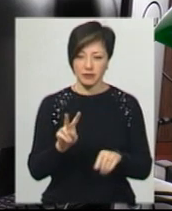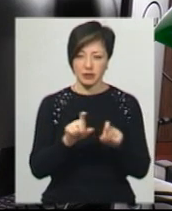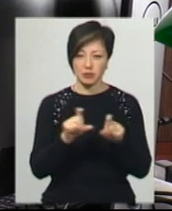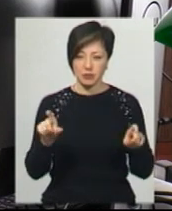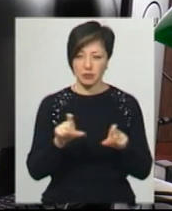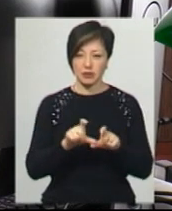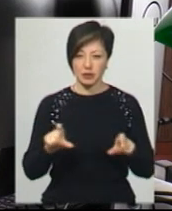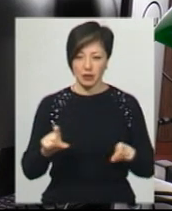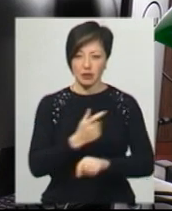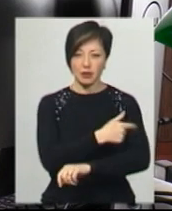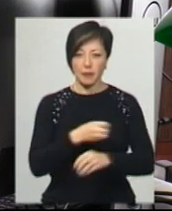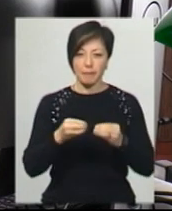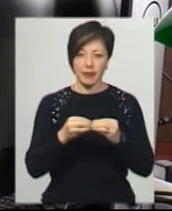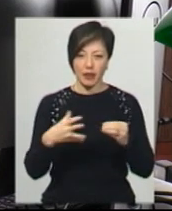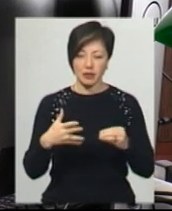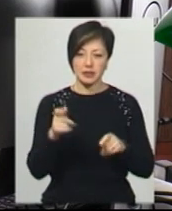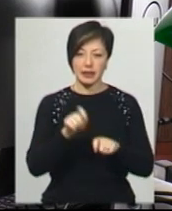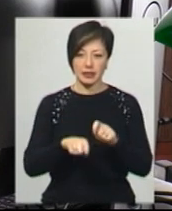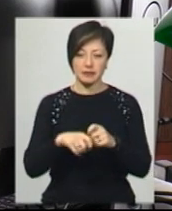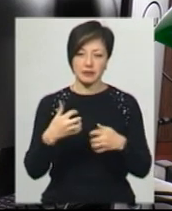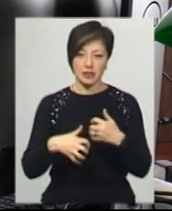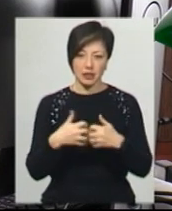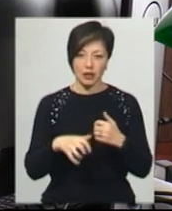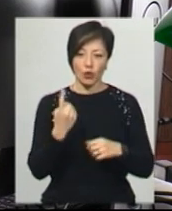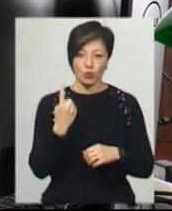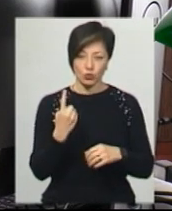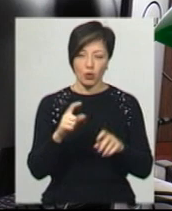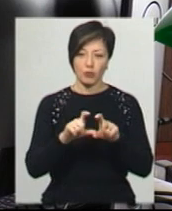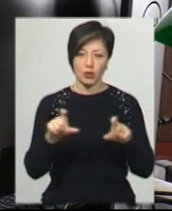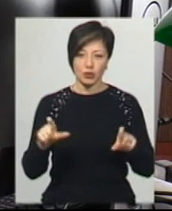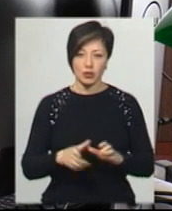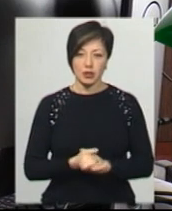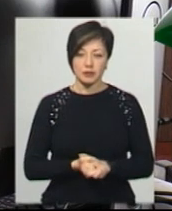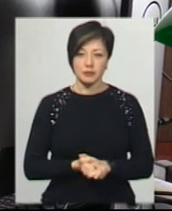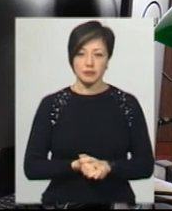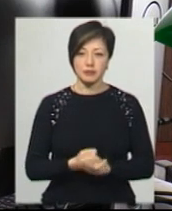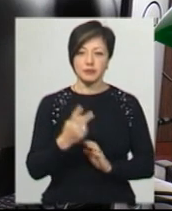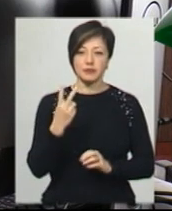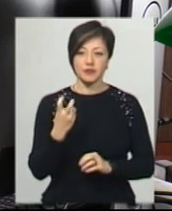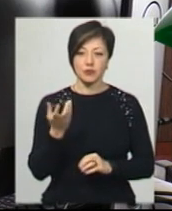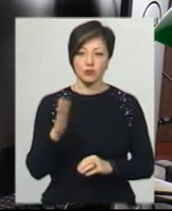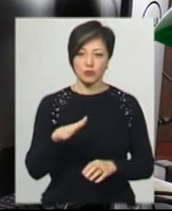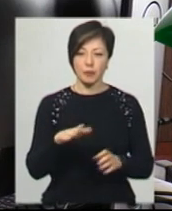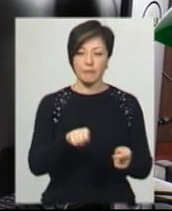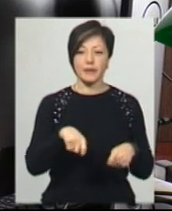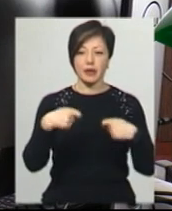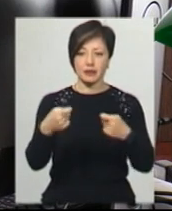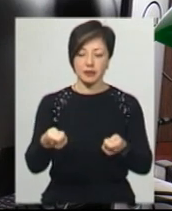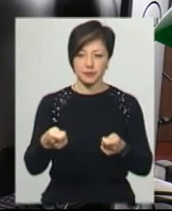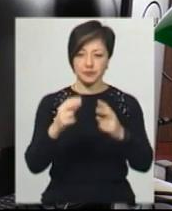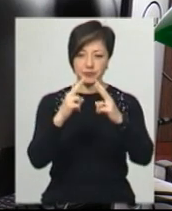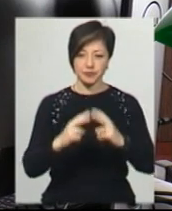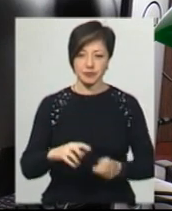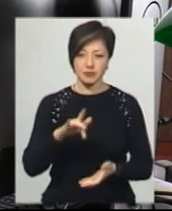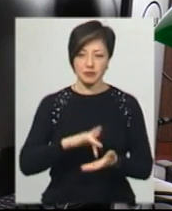фактично 15 тестів в середньому буде на одну амбулаторію. 200 тестів ми передаємо в лікувально-діагностичний